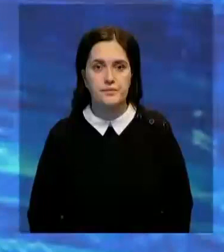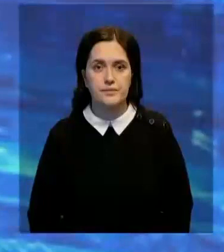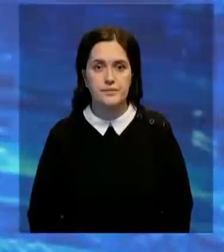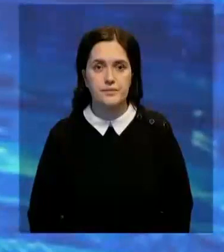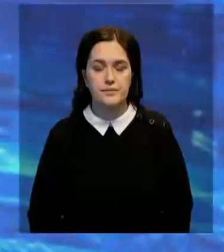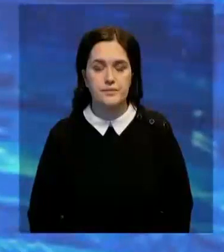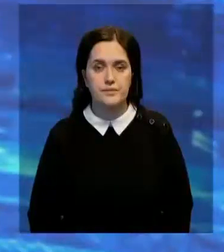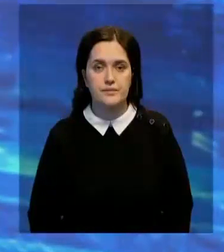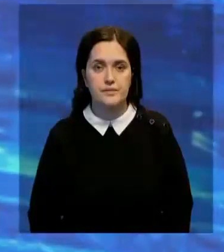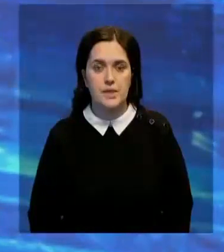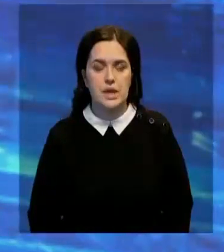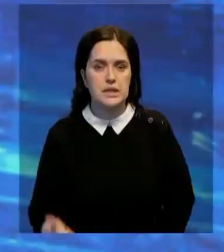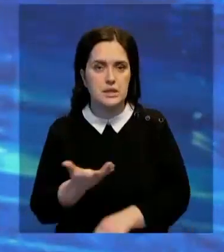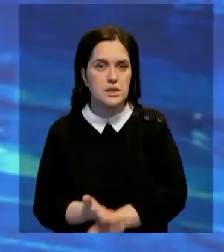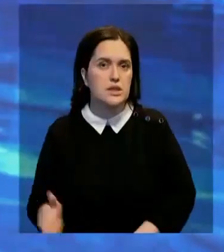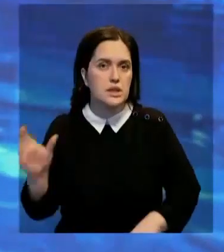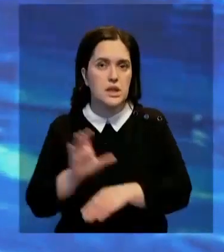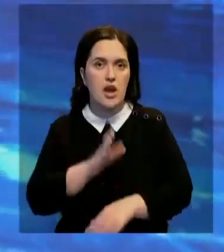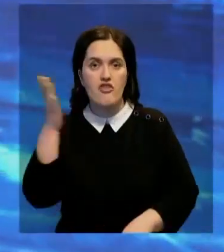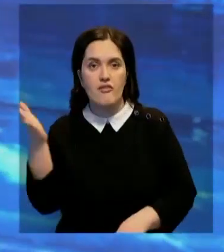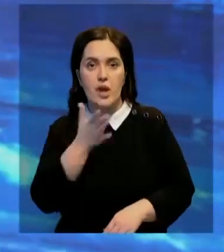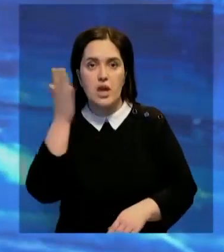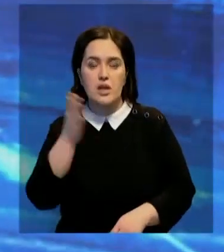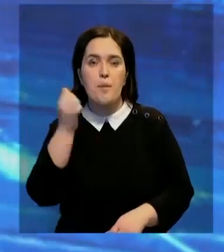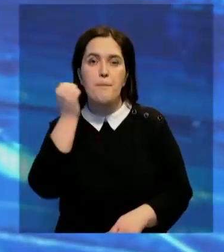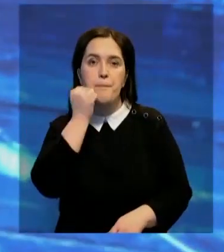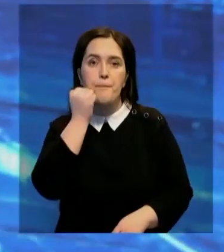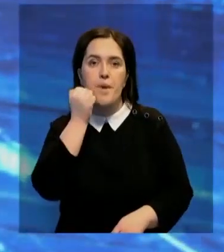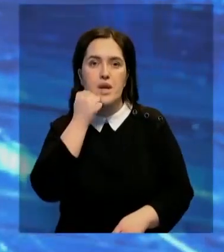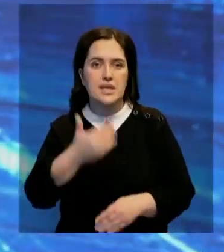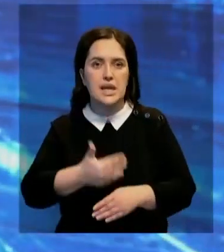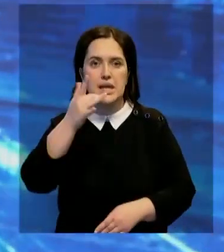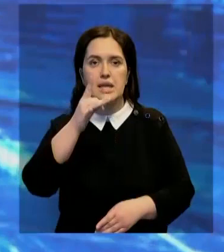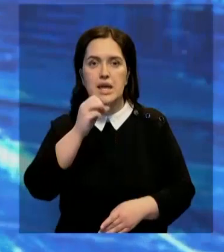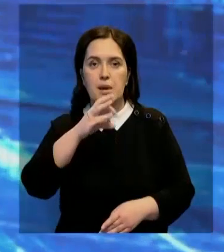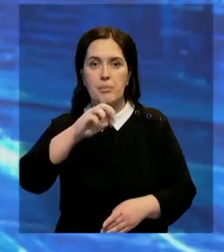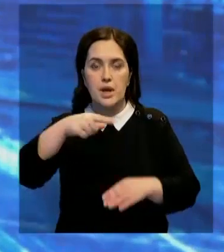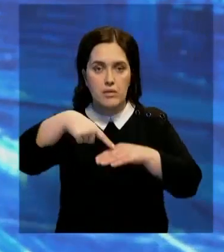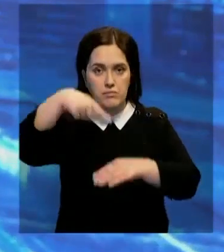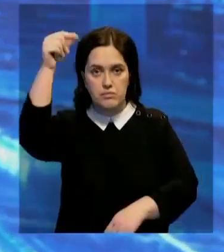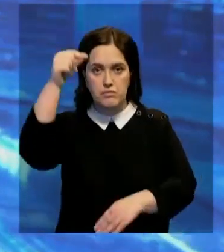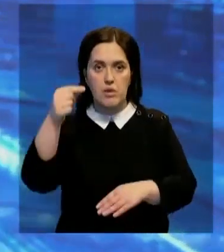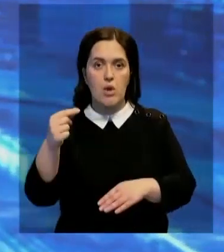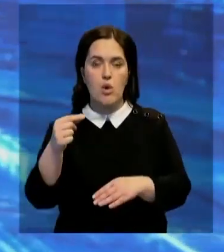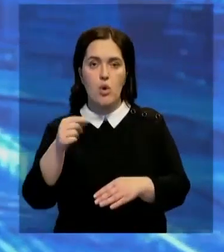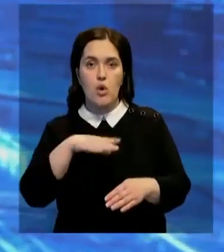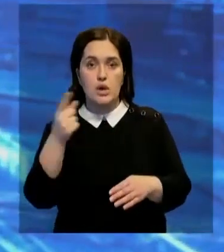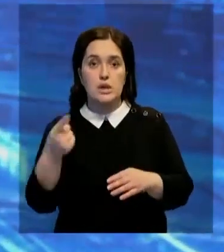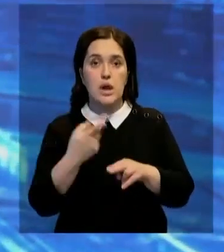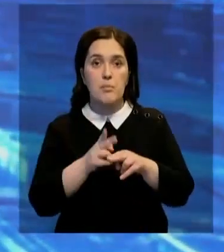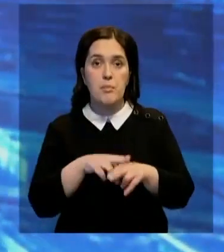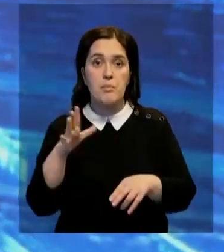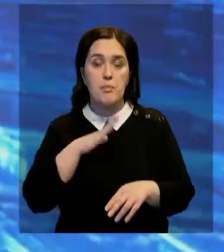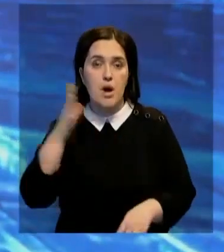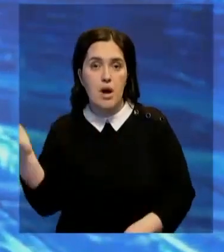И о событиях в мире. Ураган сорвал зубец с московской кремлевской стены. Мощные потоки воздуха подхватили строительные леса, установленные